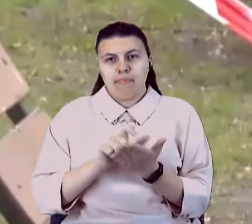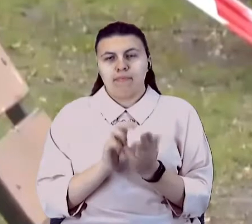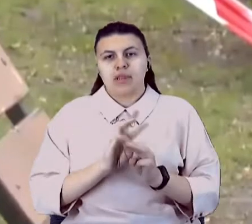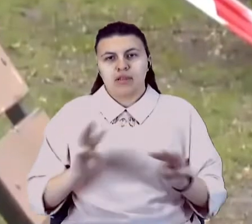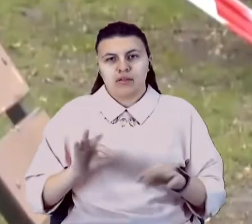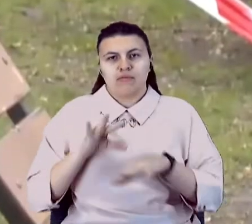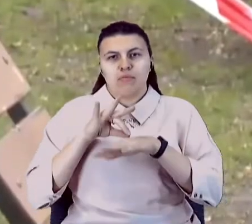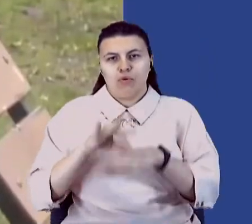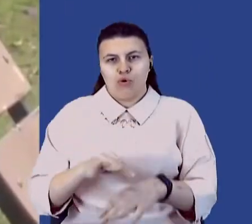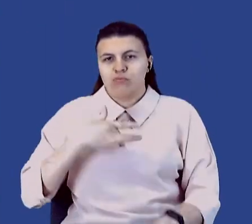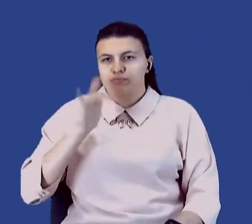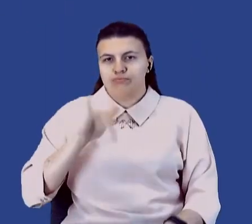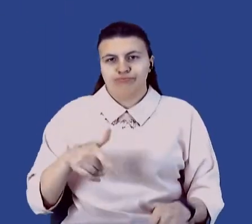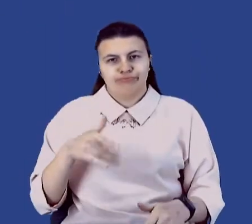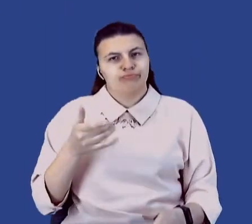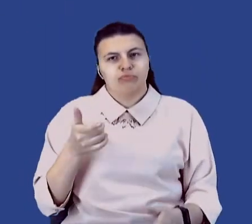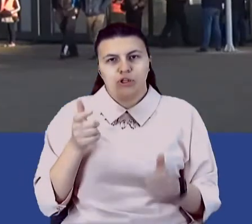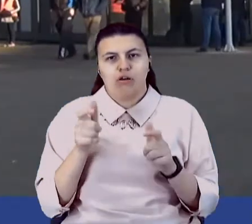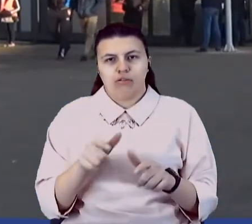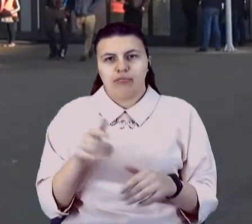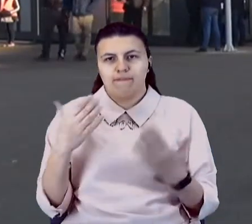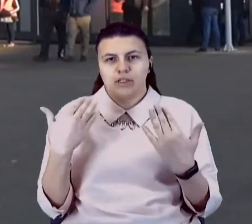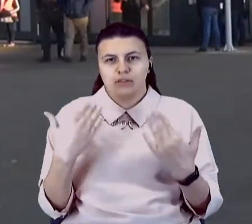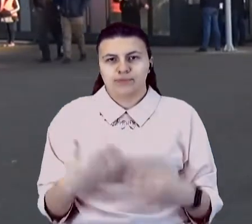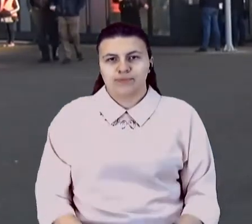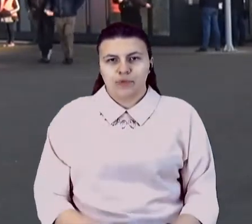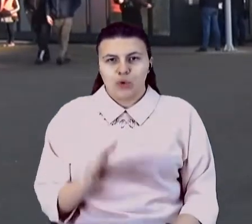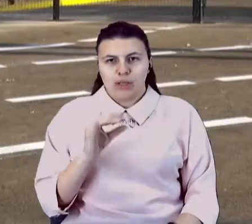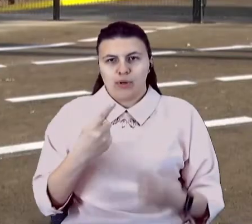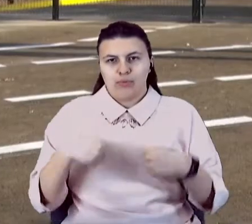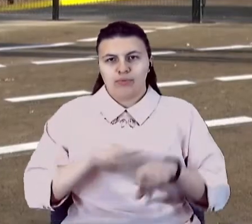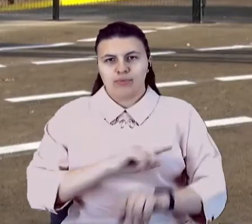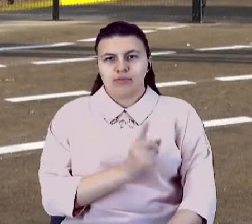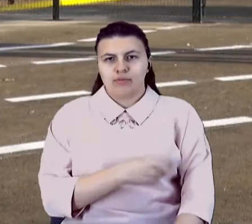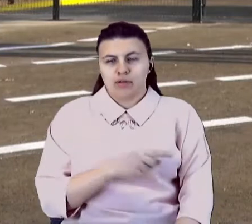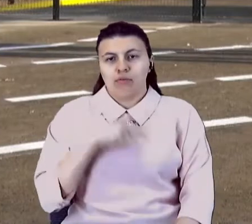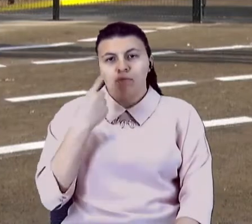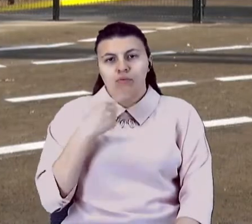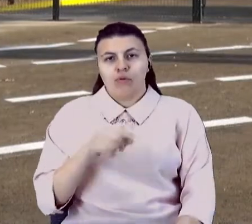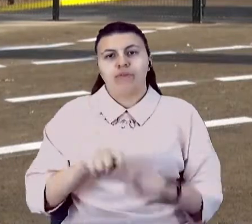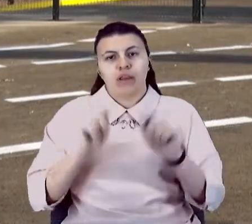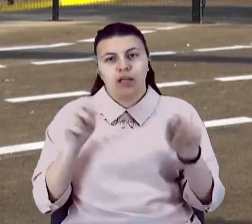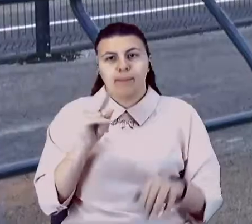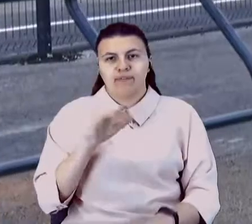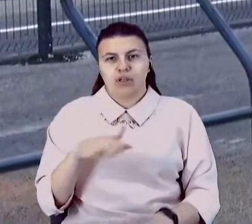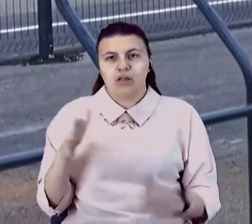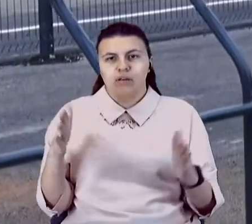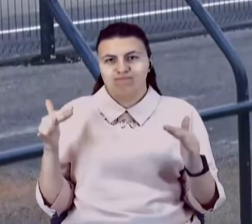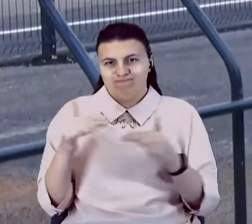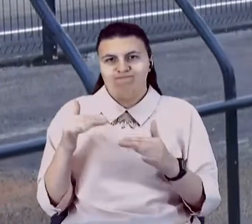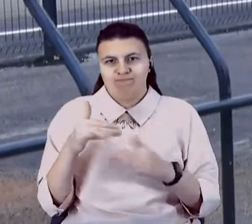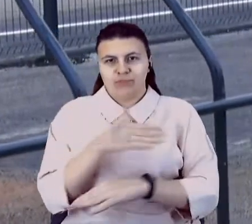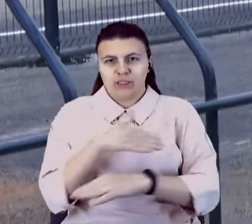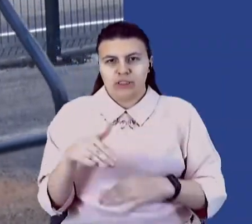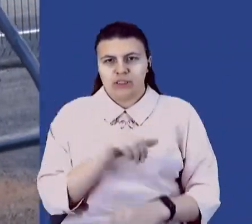жорсткий карантин на вихідні. У штабі операції об'єднаних сил анонсують відкриття КПВВ на лінії зіткнення. Самопроголошення